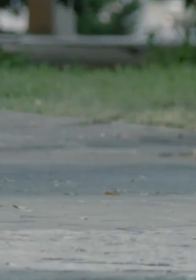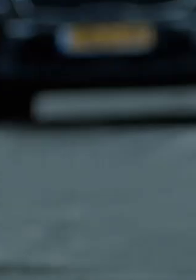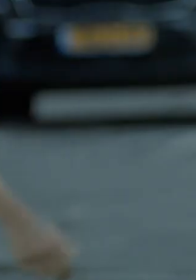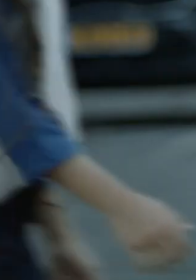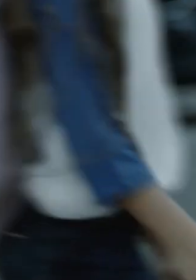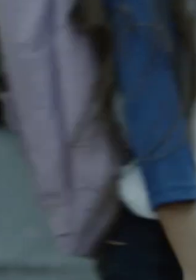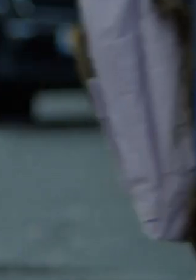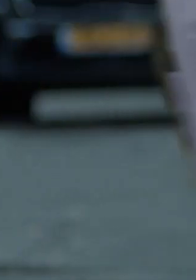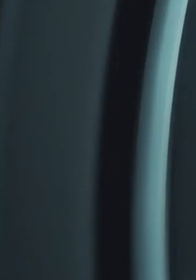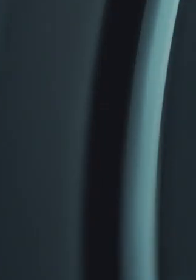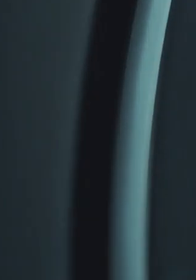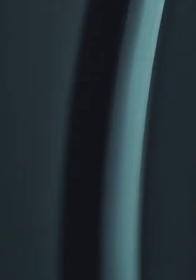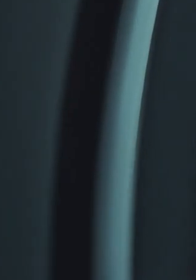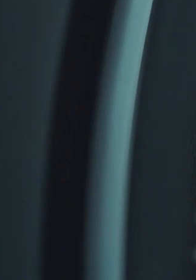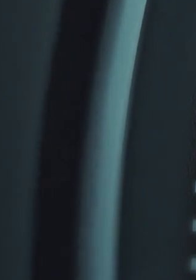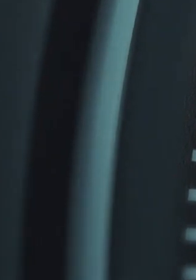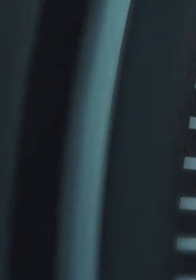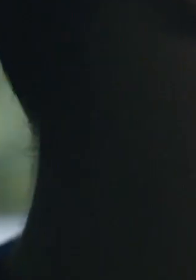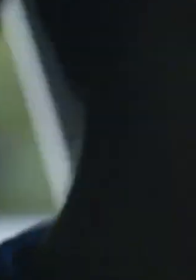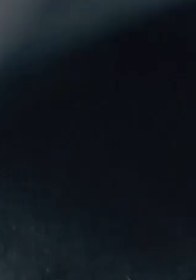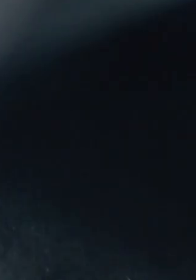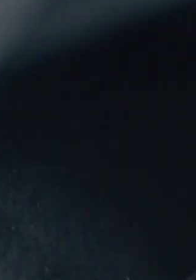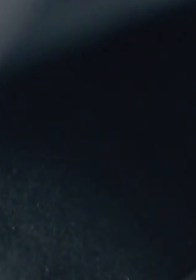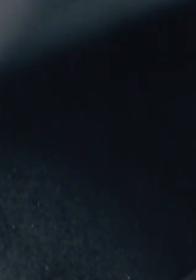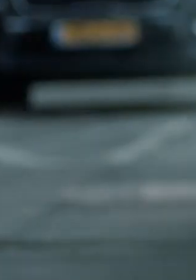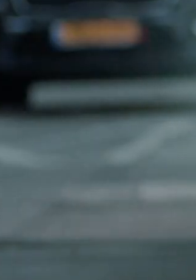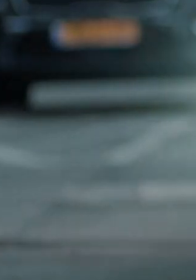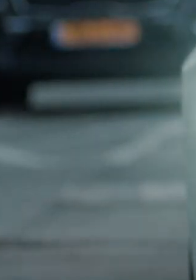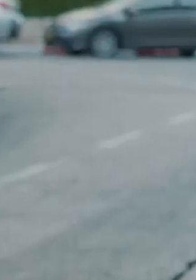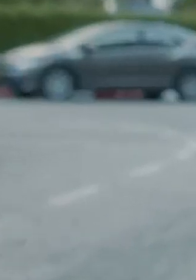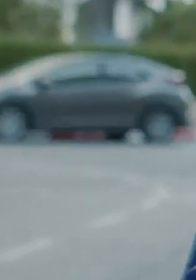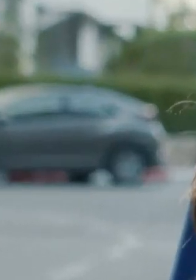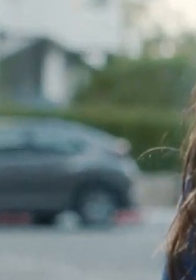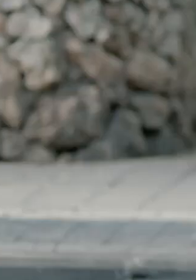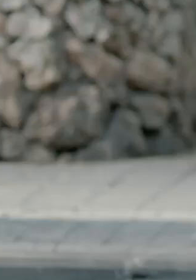מישהו יעשה טעות וזה לא בשליטתך? אבל האם זאת תהיה טעות קטלנית?